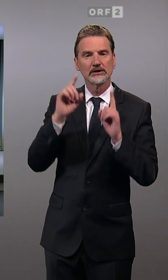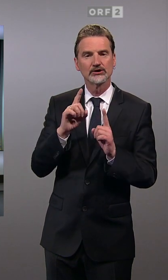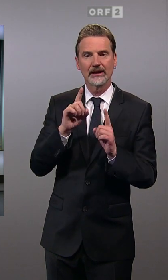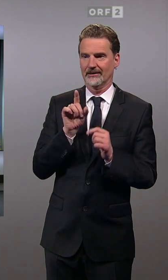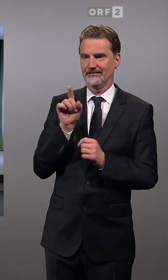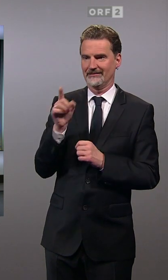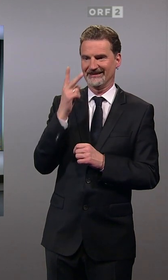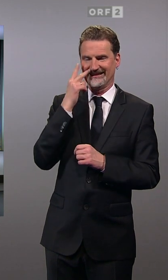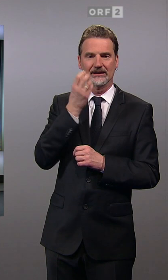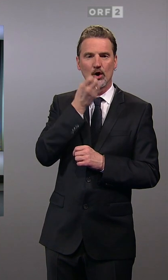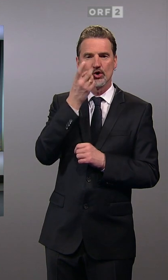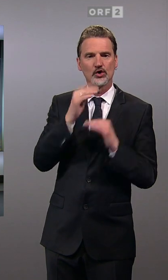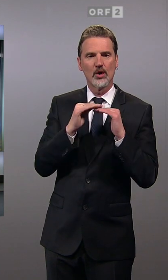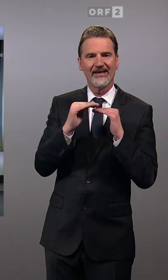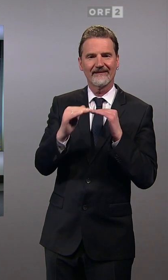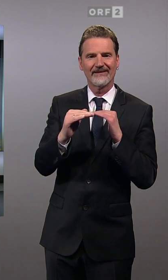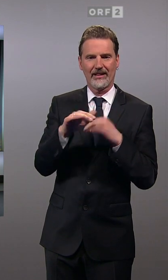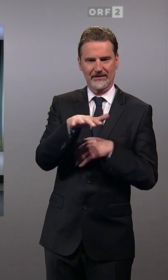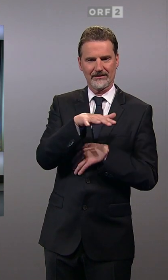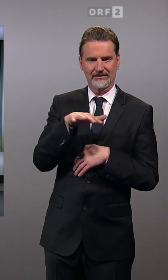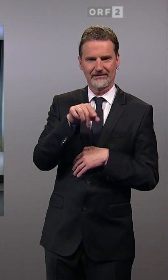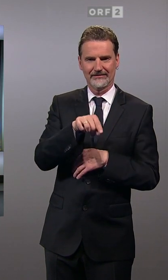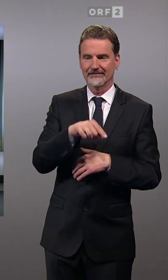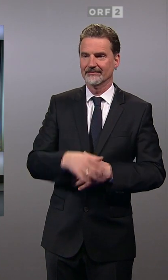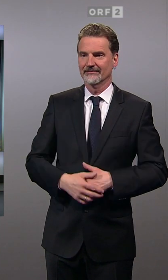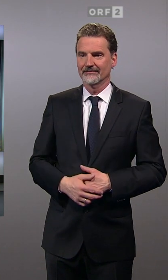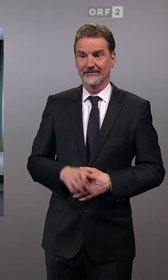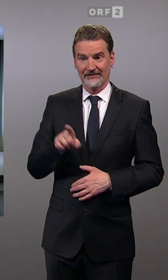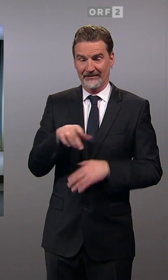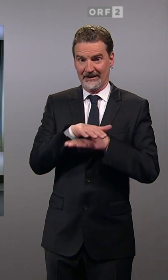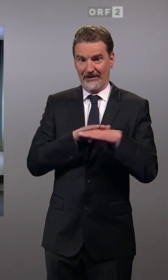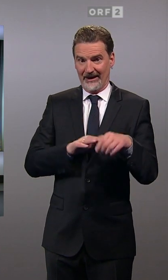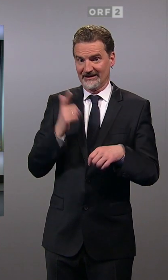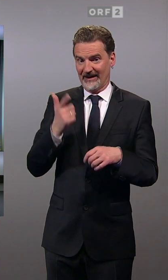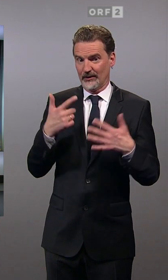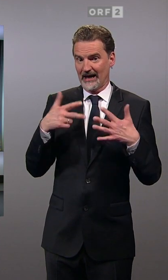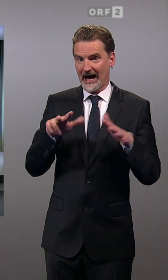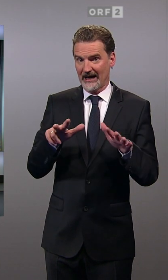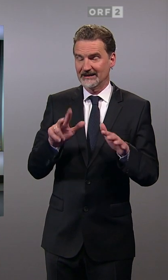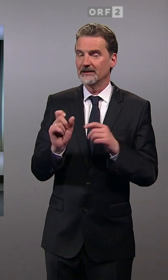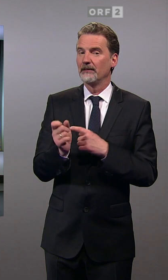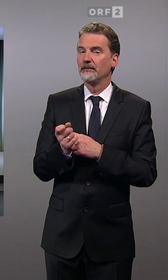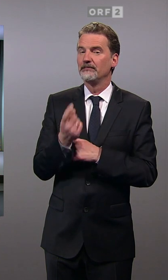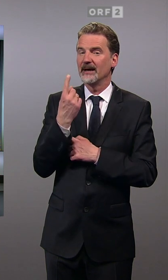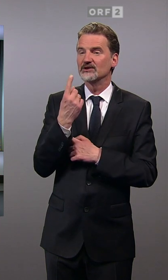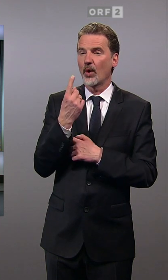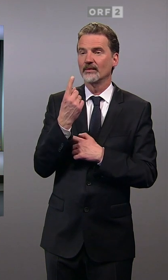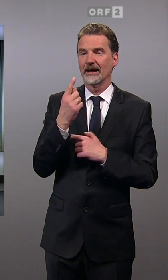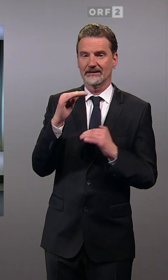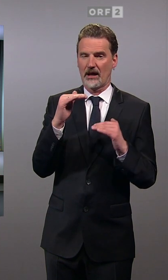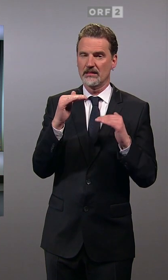zwar hier im Tullnerfeld, gelegen. Diese Gemeinde lag 2018 besonders nahe am